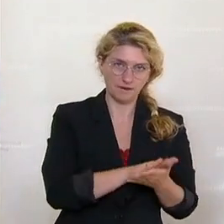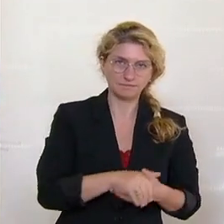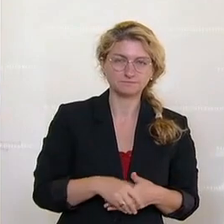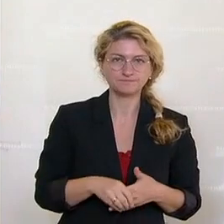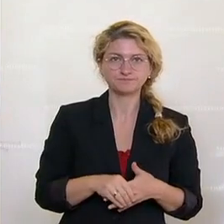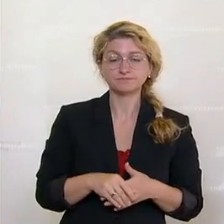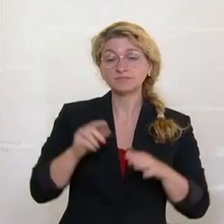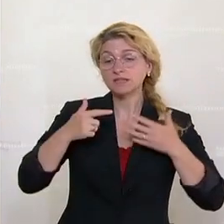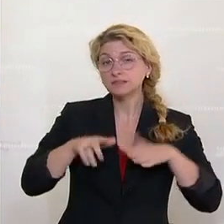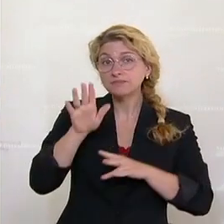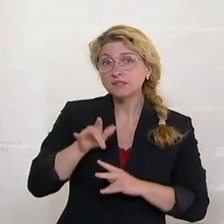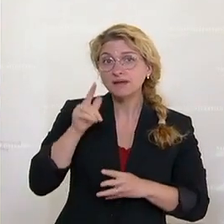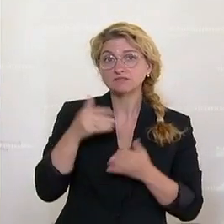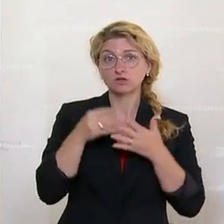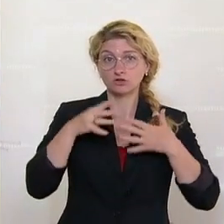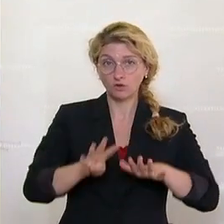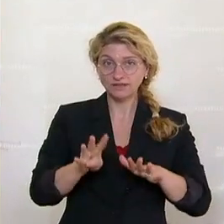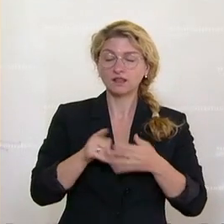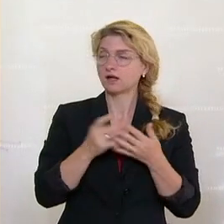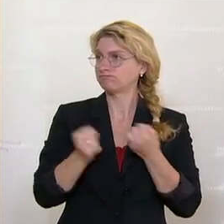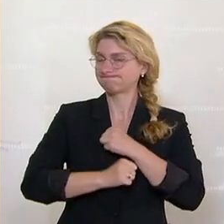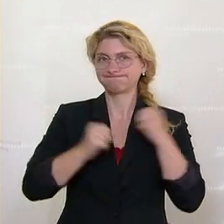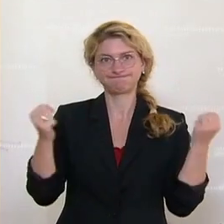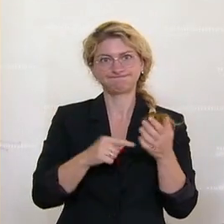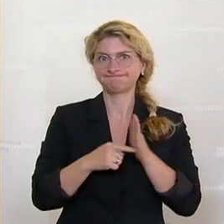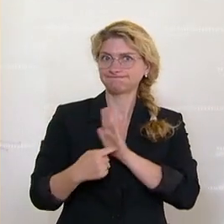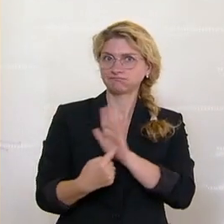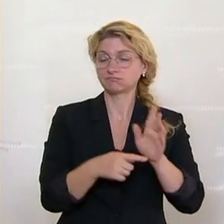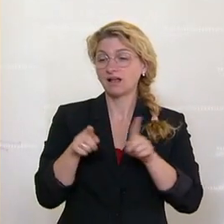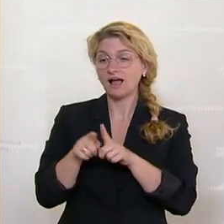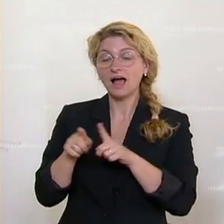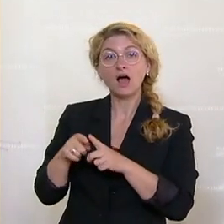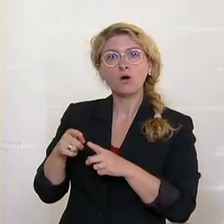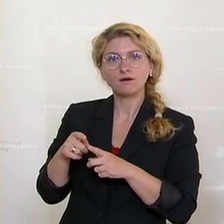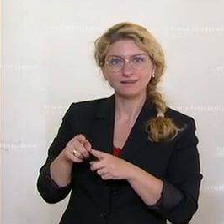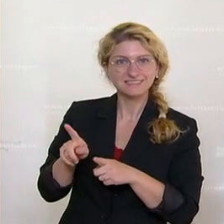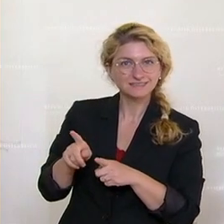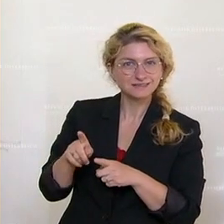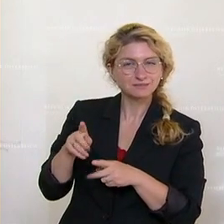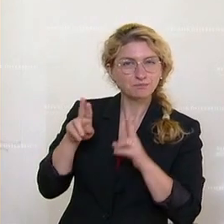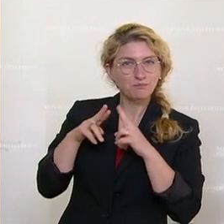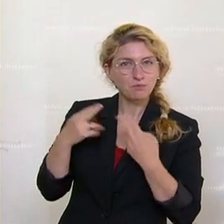Mai 2019 platzte dann die Bombe, wie auch am Terminkalender des Herrn Bundespräsidenten richtig vermerkt war.